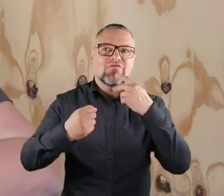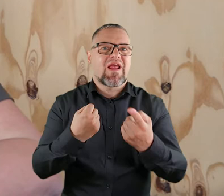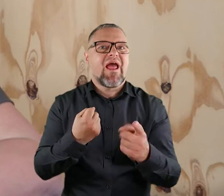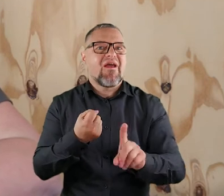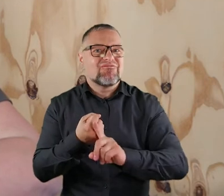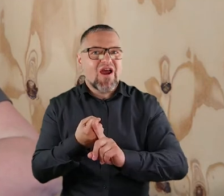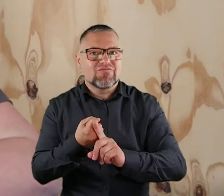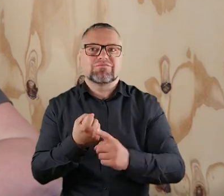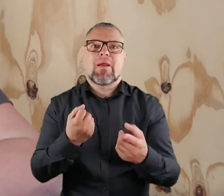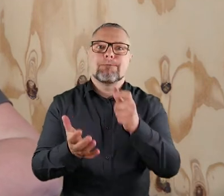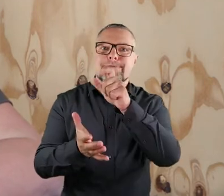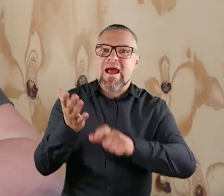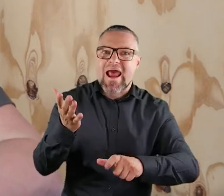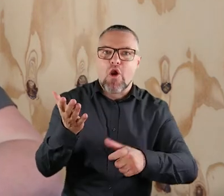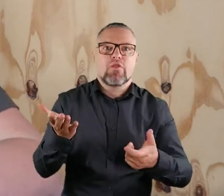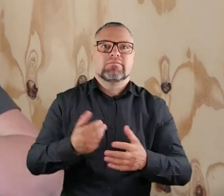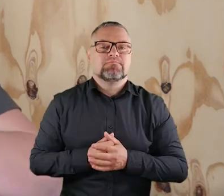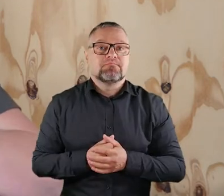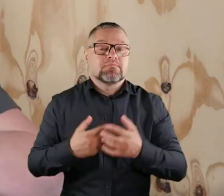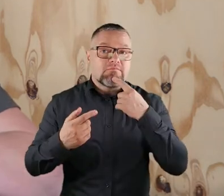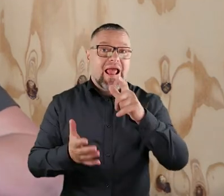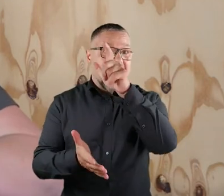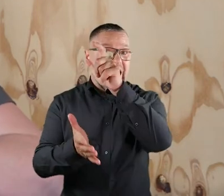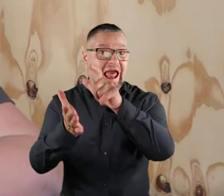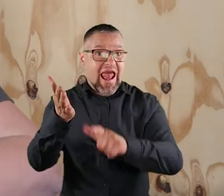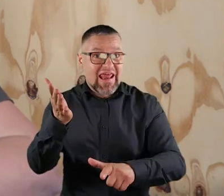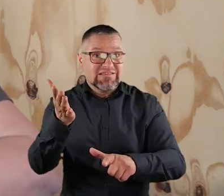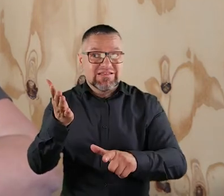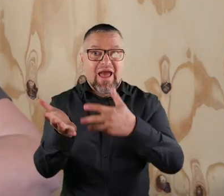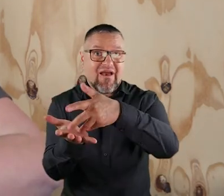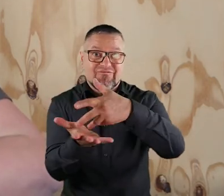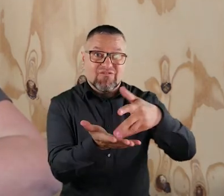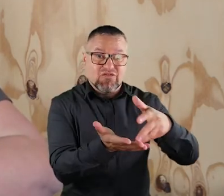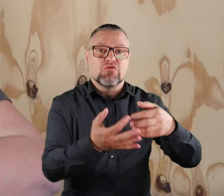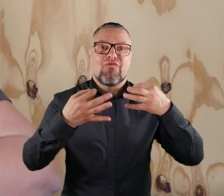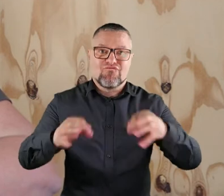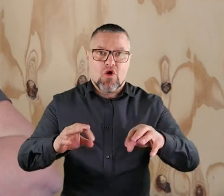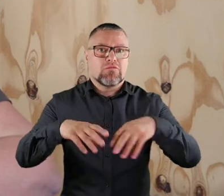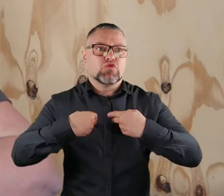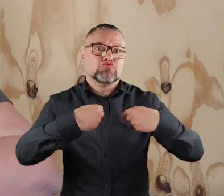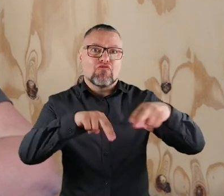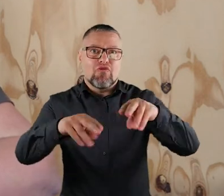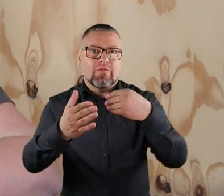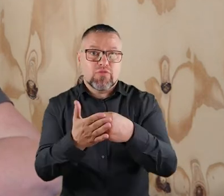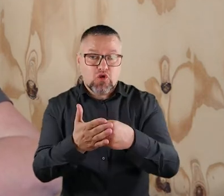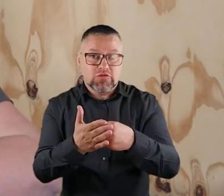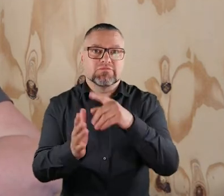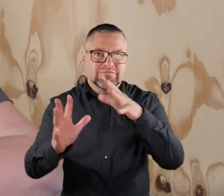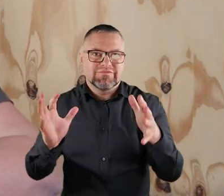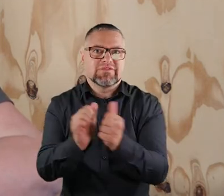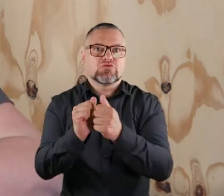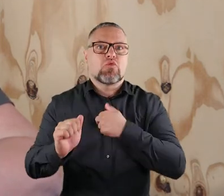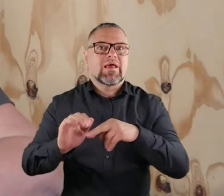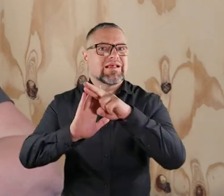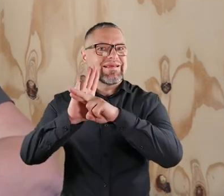faktur i paragonów. Taką listę wydatków, które możemy refundować, znajdziecie również